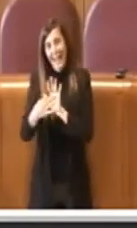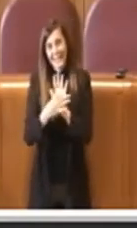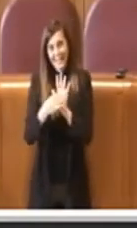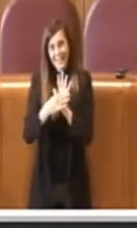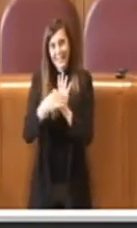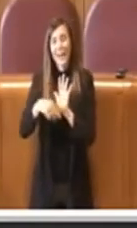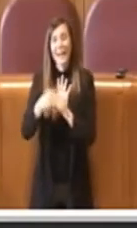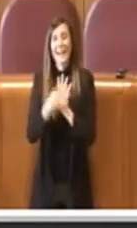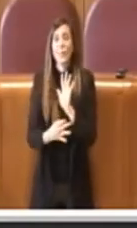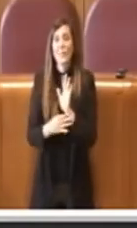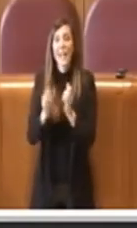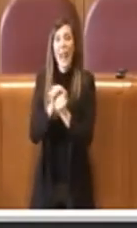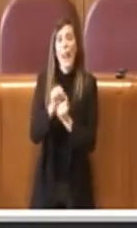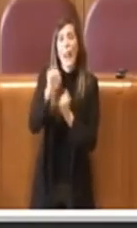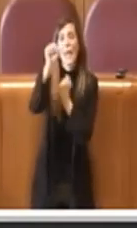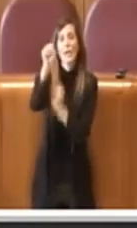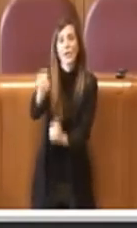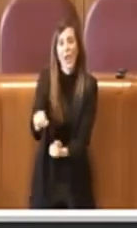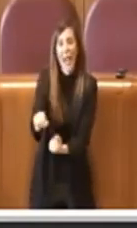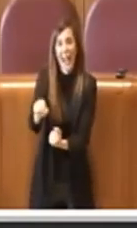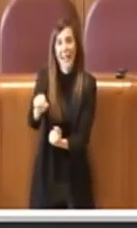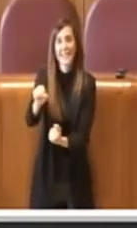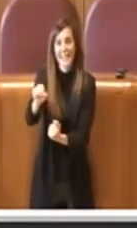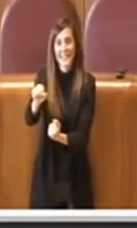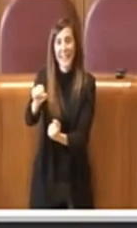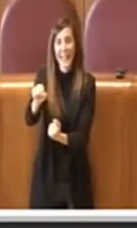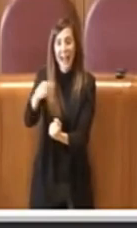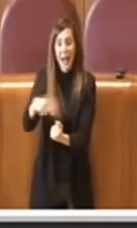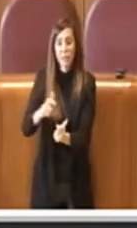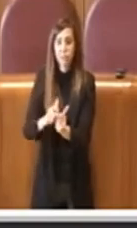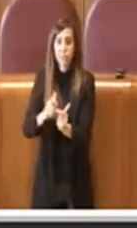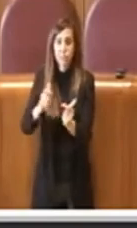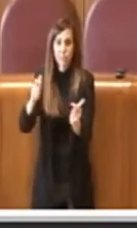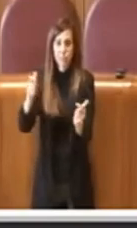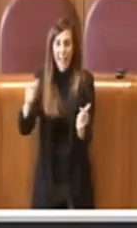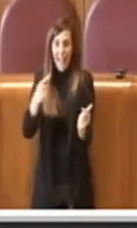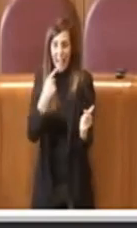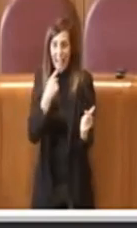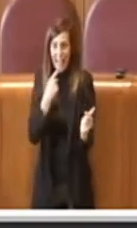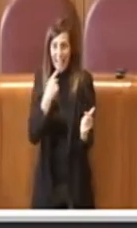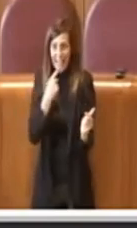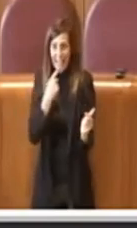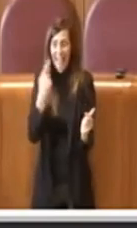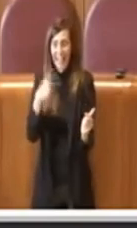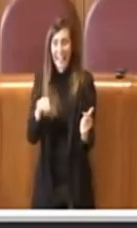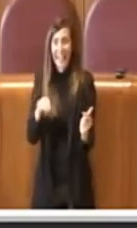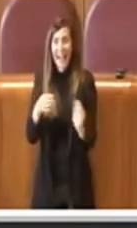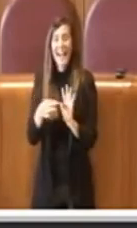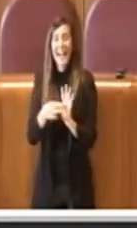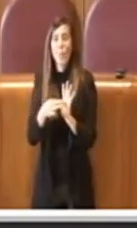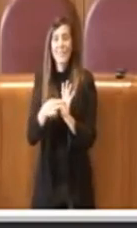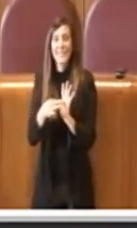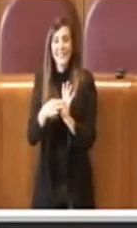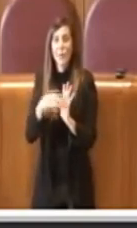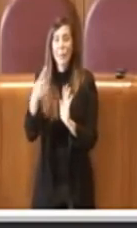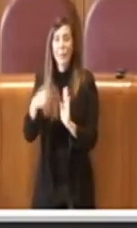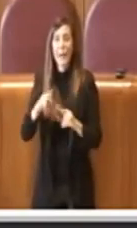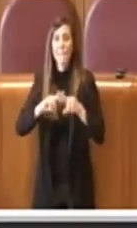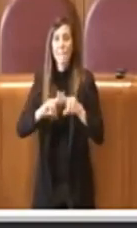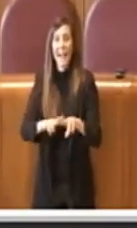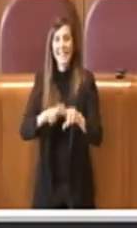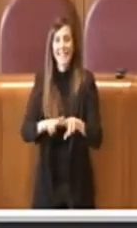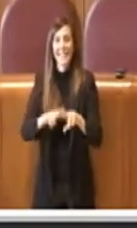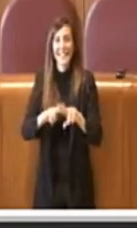requisiti per il rilascio delle licenze e delle autorizzazioni e l'abbiamo esteso anche per il mantenimento